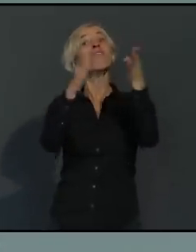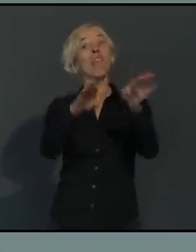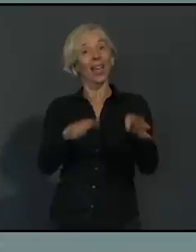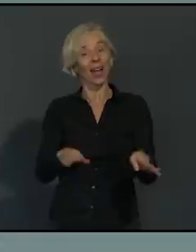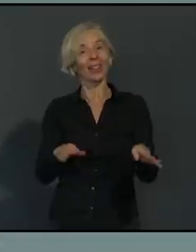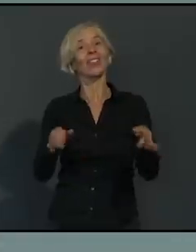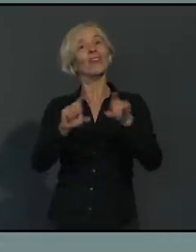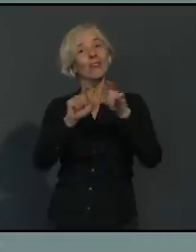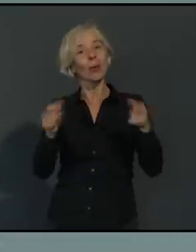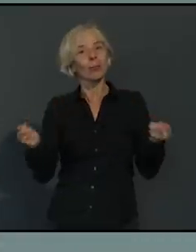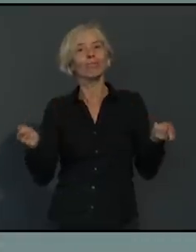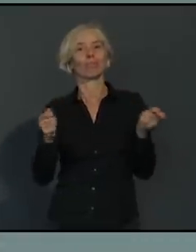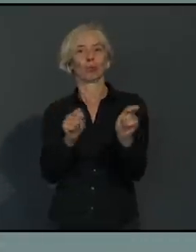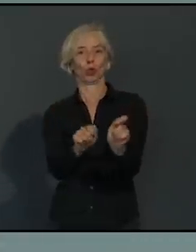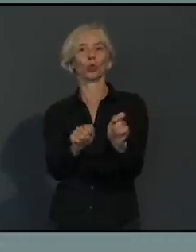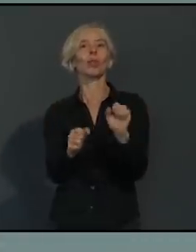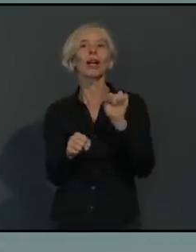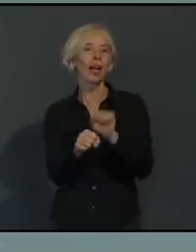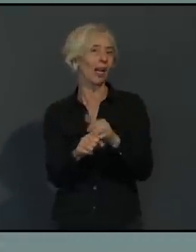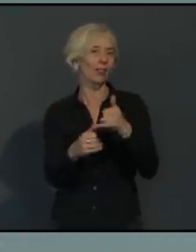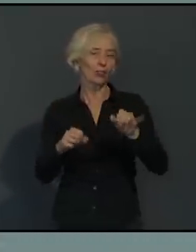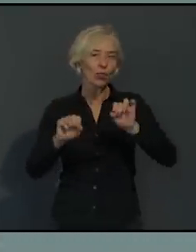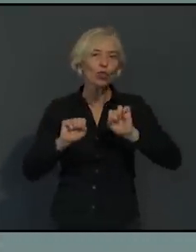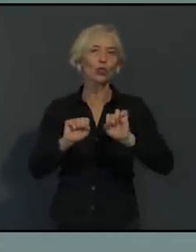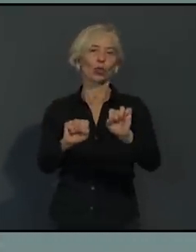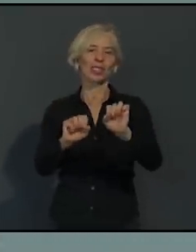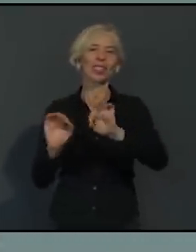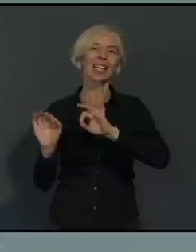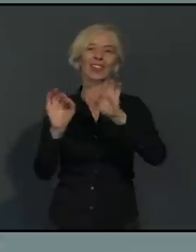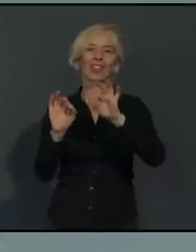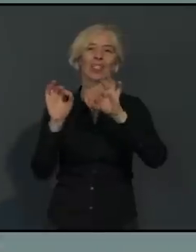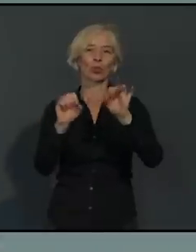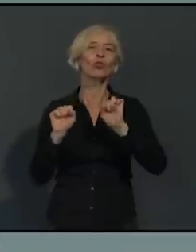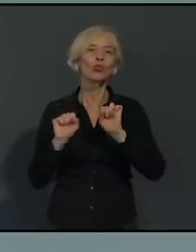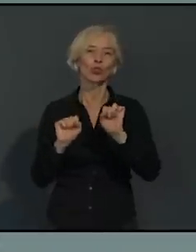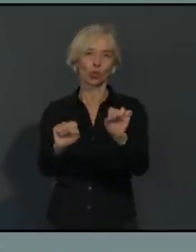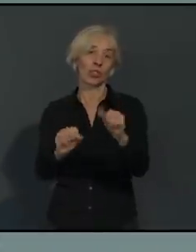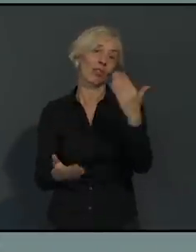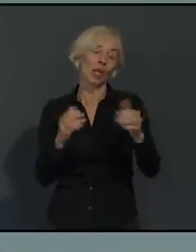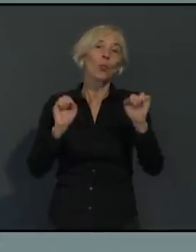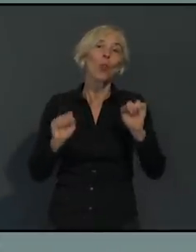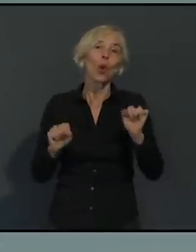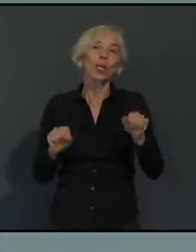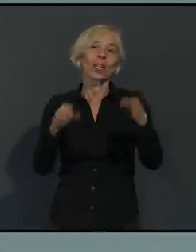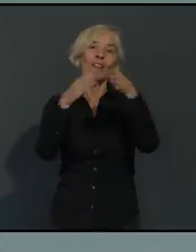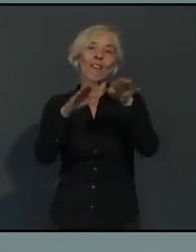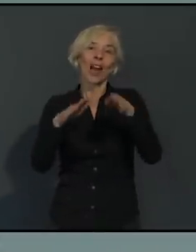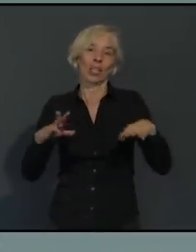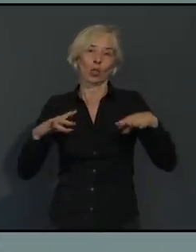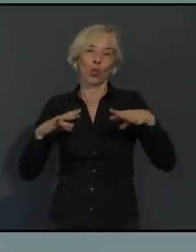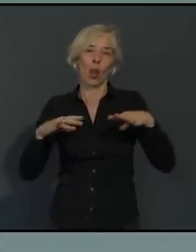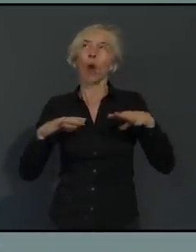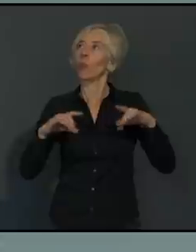Infektionsschutz, aus Infektionsschutzgründen das Miteinander der Mitarbeitenden zu entzerren